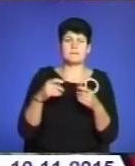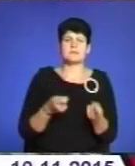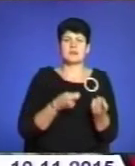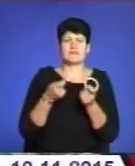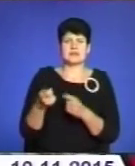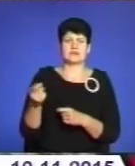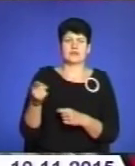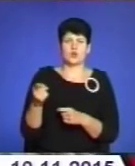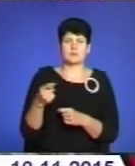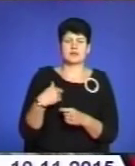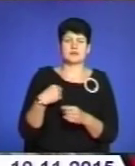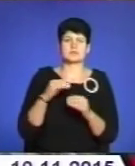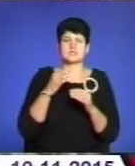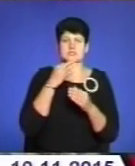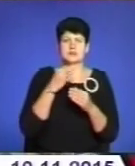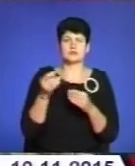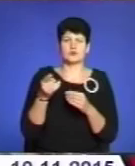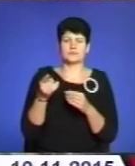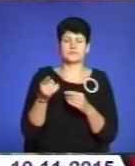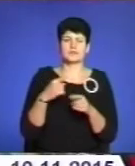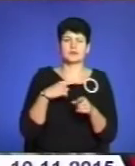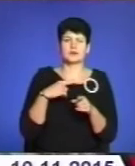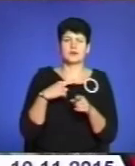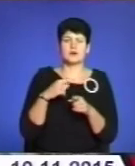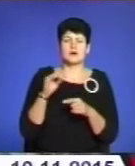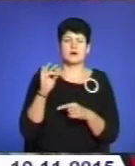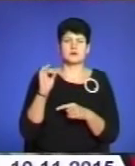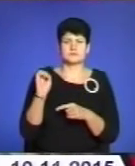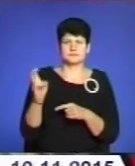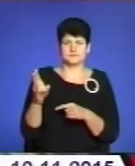Тернопіль, де нам поставили діагноз – гострій лімфобласний лейкоз.